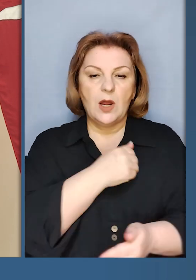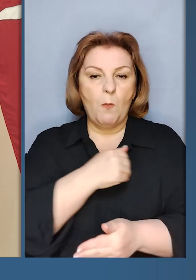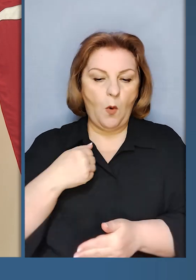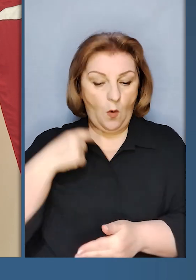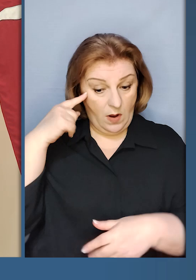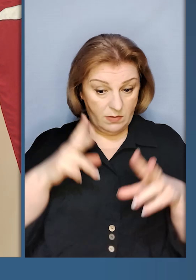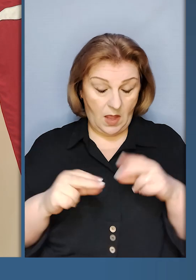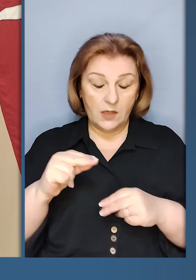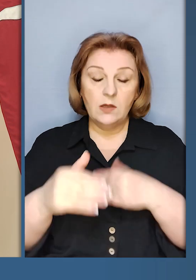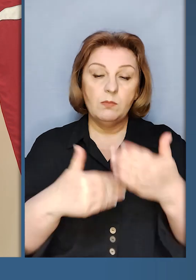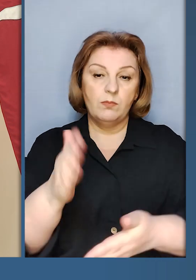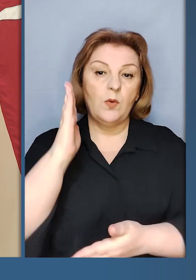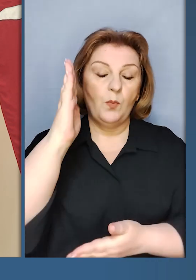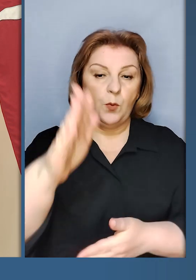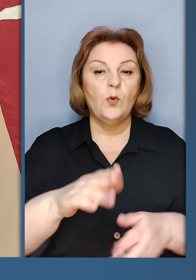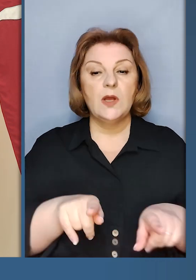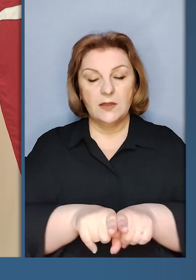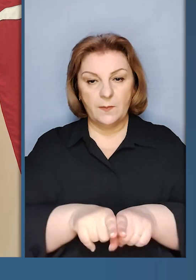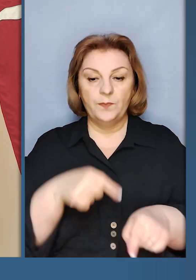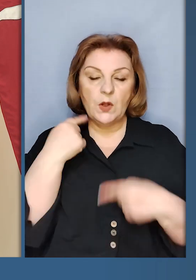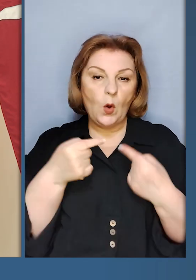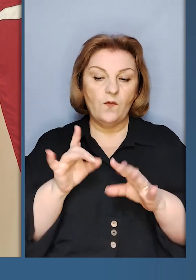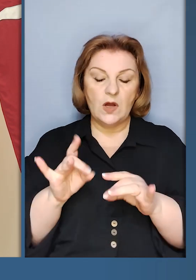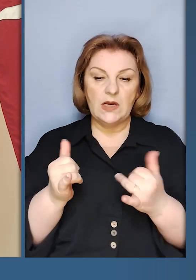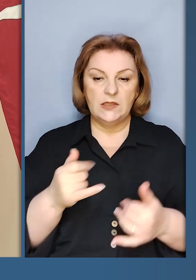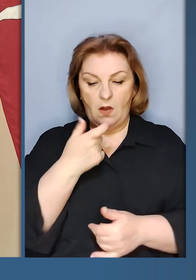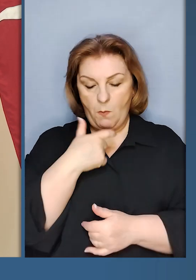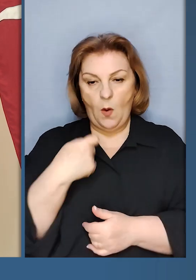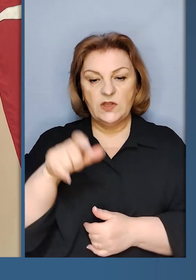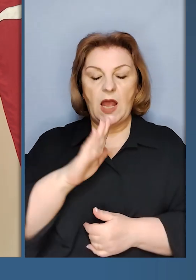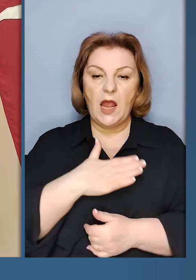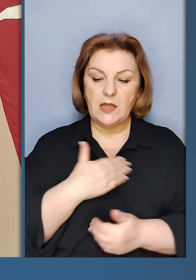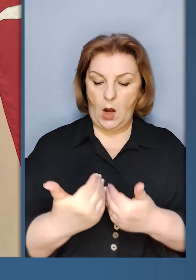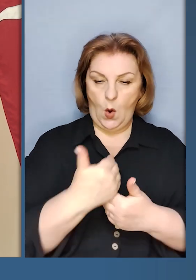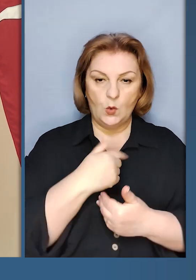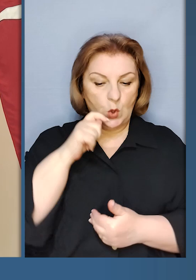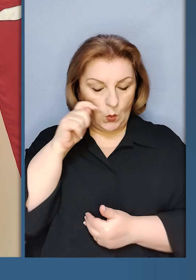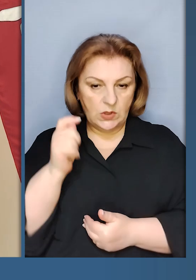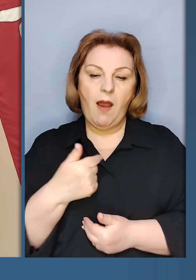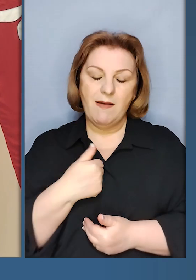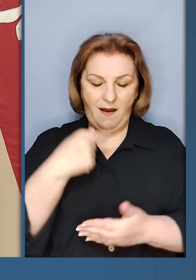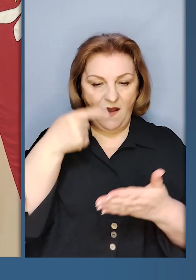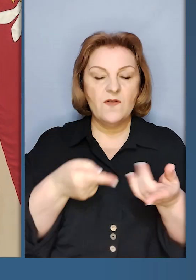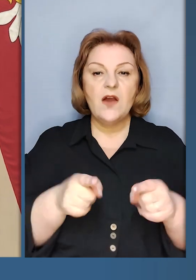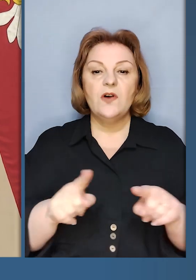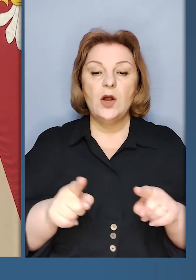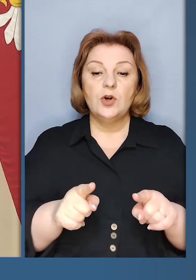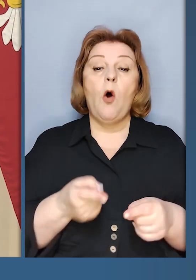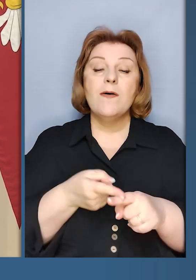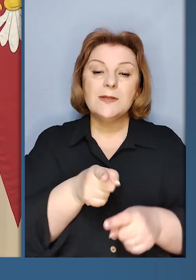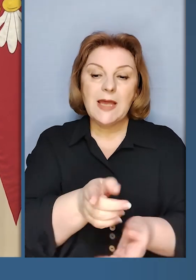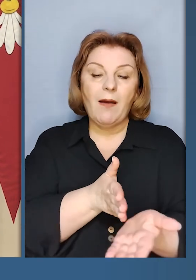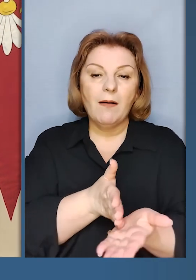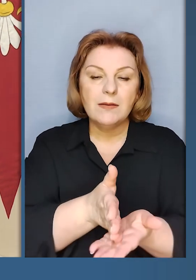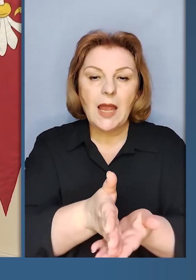Надіємося, що буде так і в майбутньому. Я говорив сьогодні пану президентові, нашим гостям з України, що я вірю в те, що цей